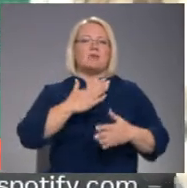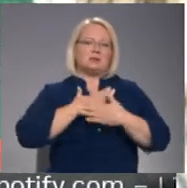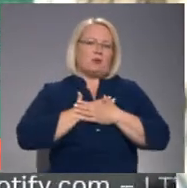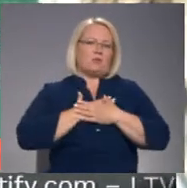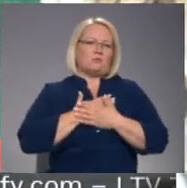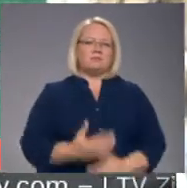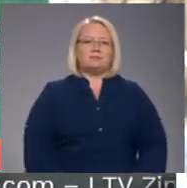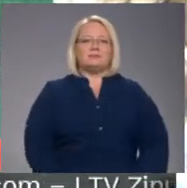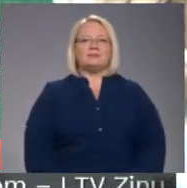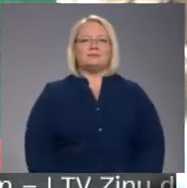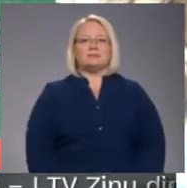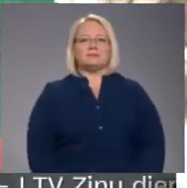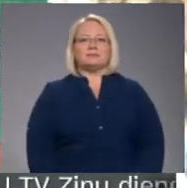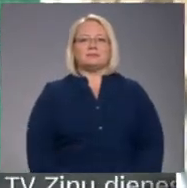Rutula, Kristaps Andersons, Kurzems televīzija.